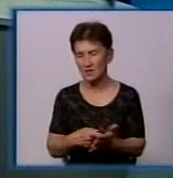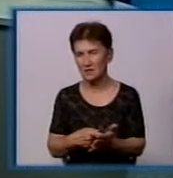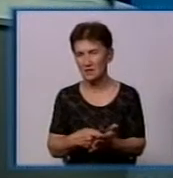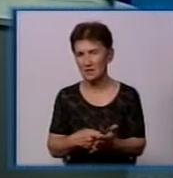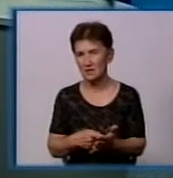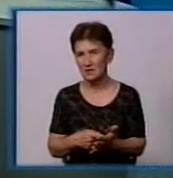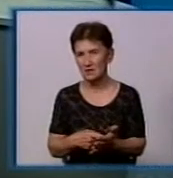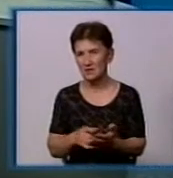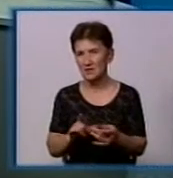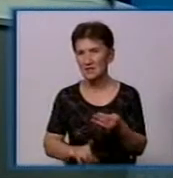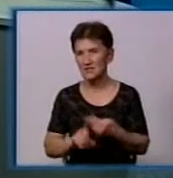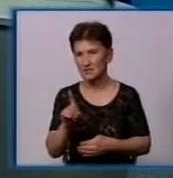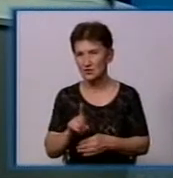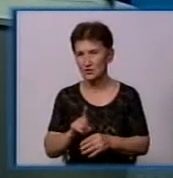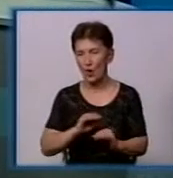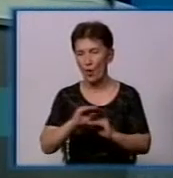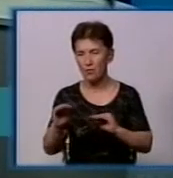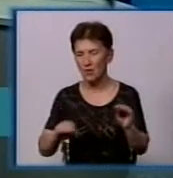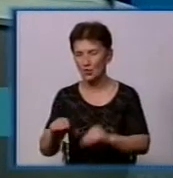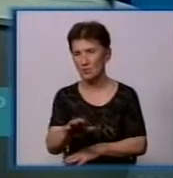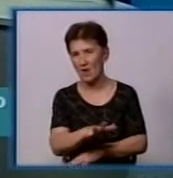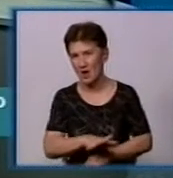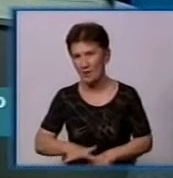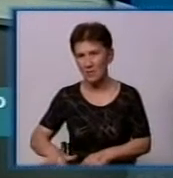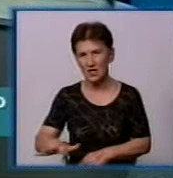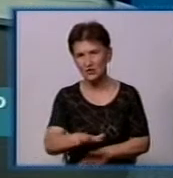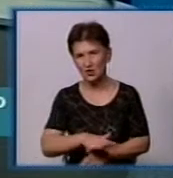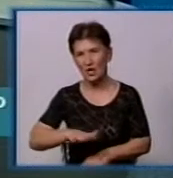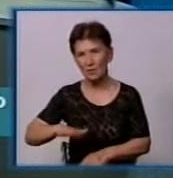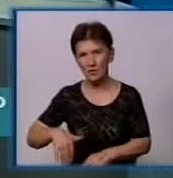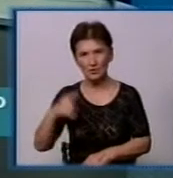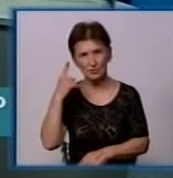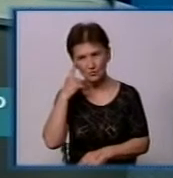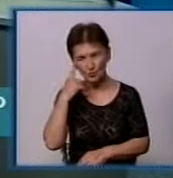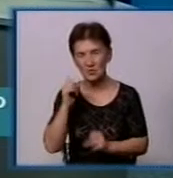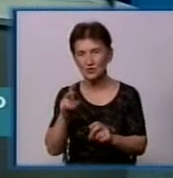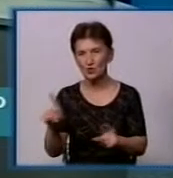Тому спочатку оборудуємо площадки, а потім повернемо до власті, щоб нам допомогли